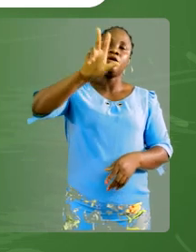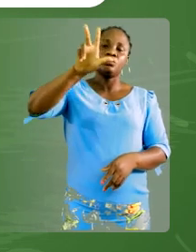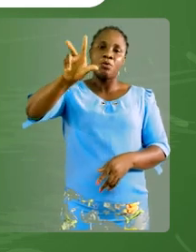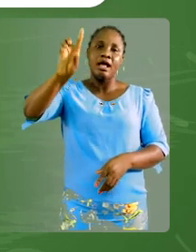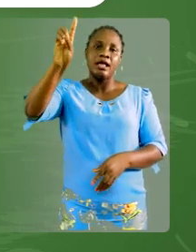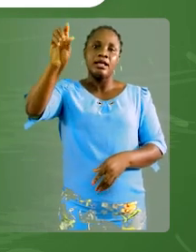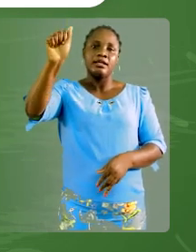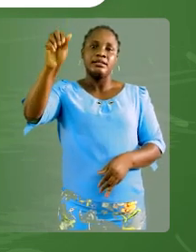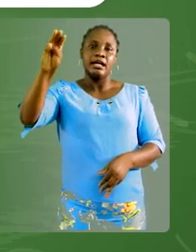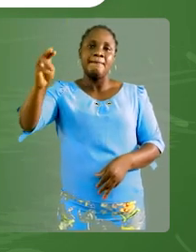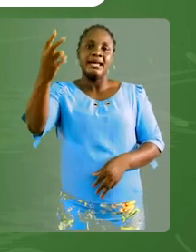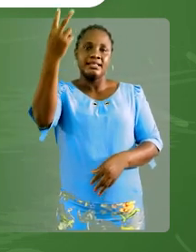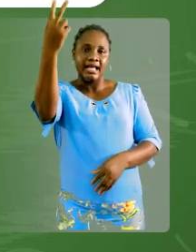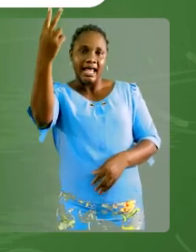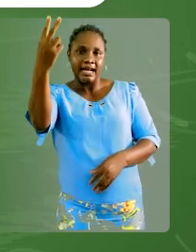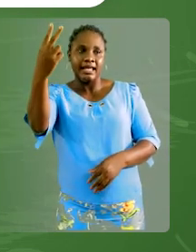Société-Canada et